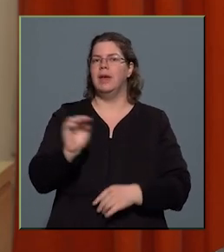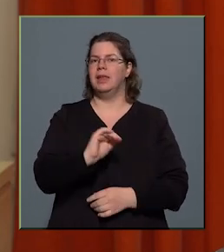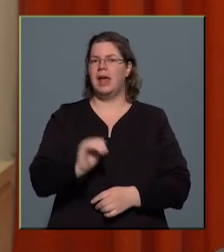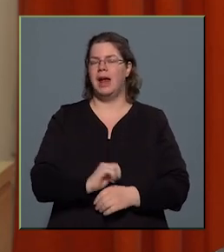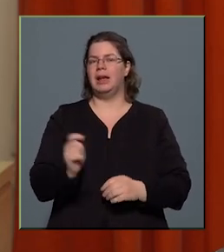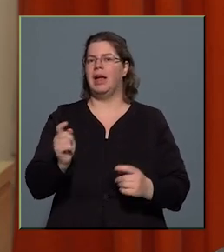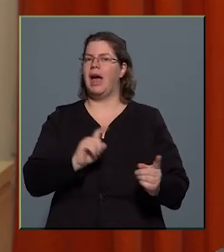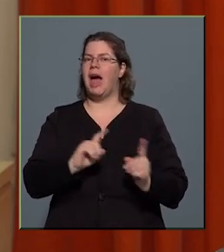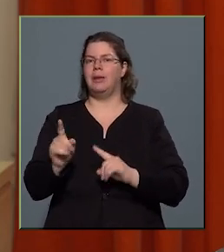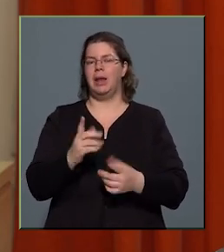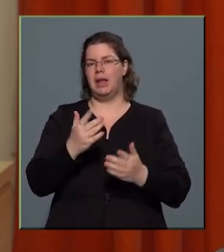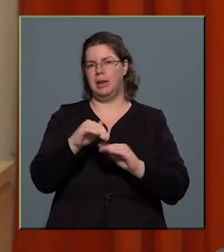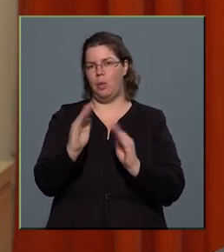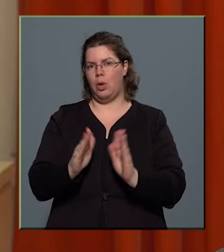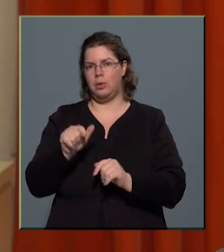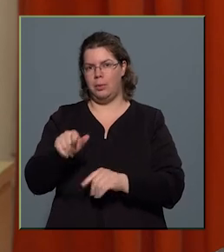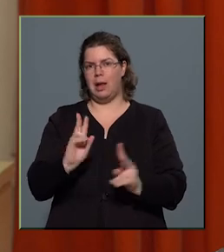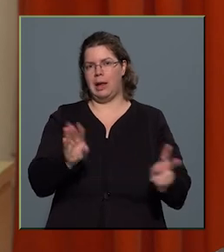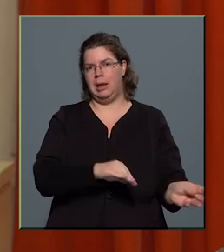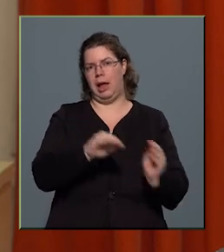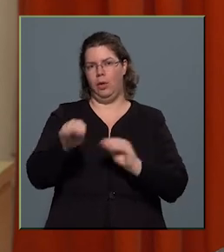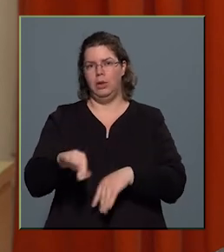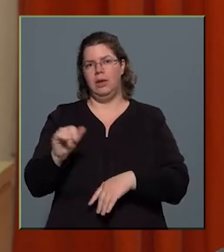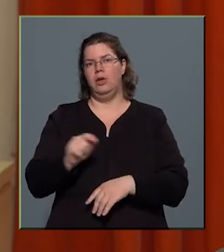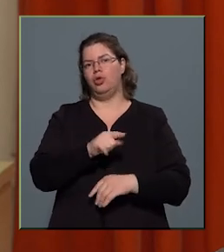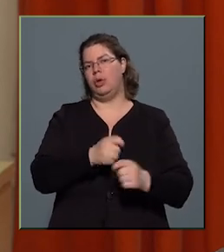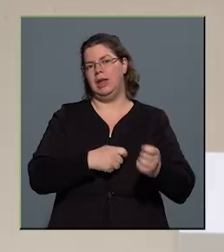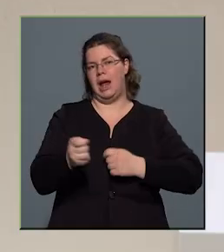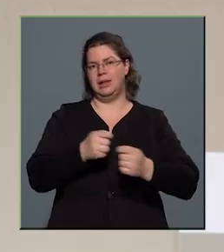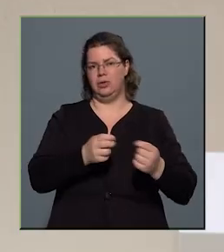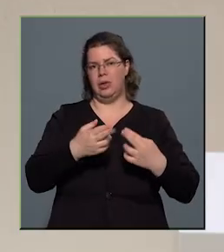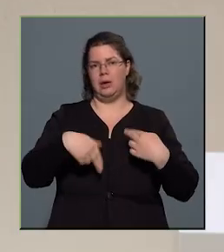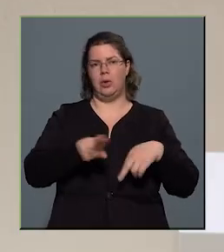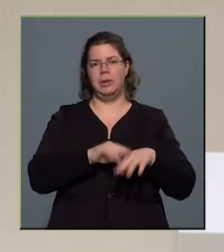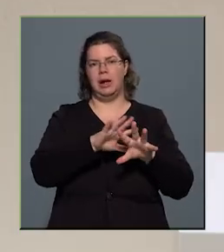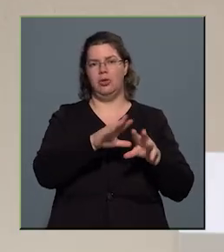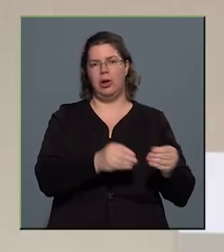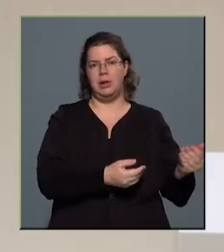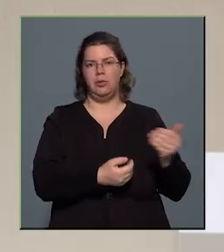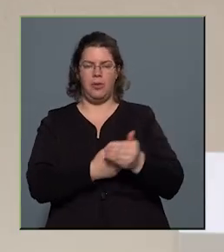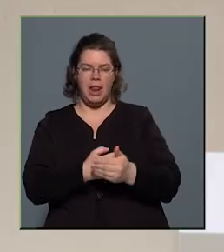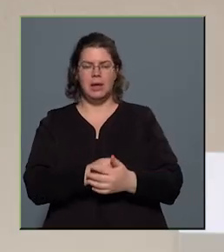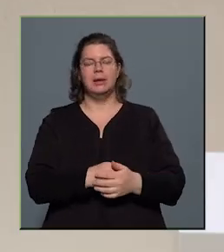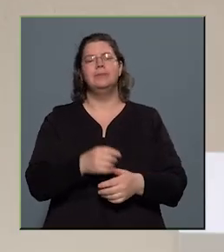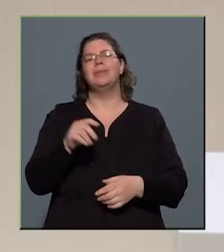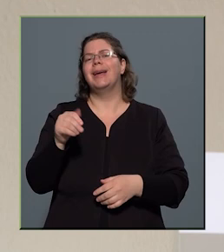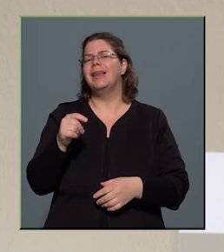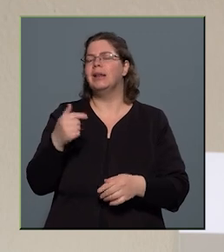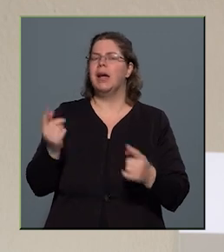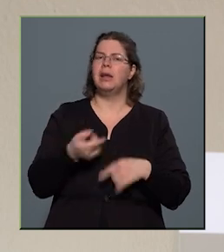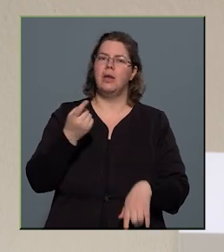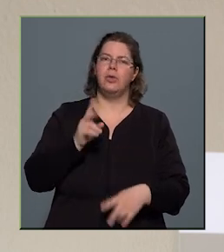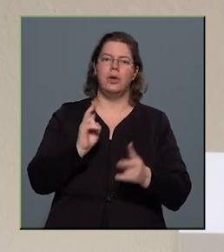átmeneti otthonba kéne költözni, és ők irányítják többnyire a családot felénk. Igen, ritkán előfordult, hogy